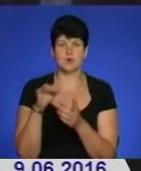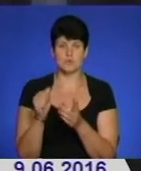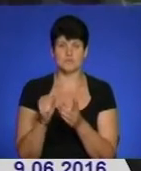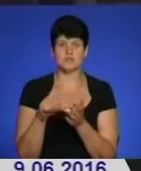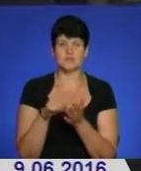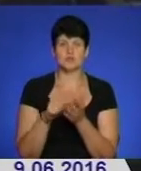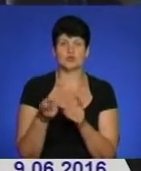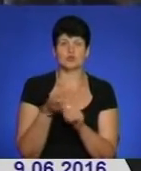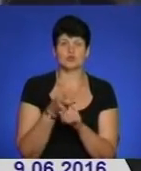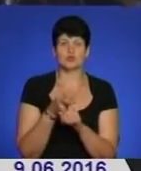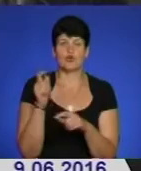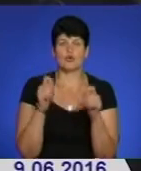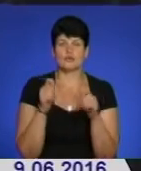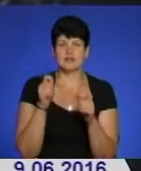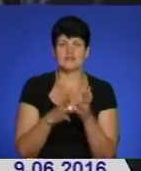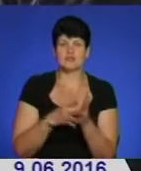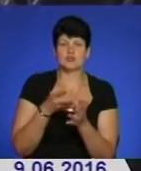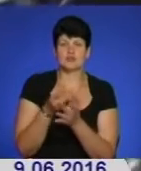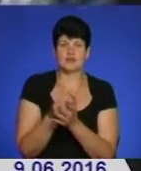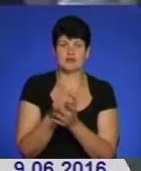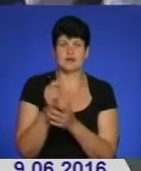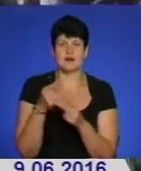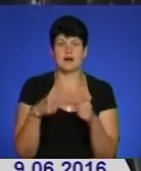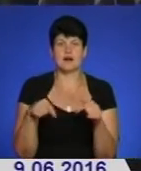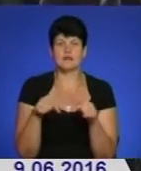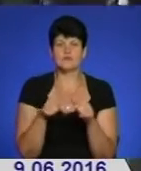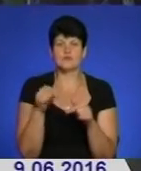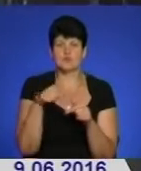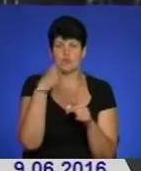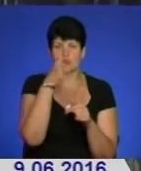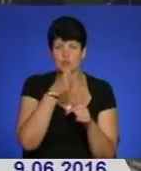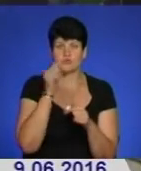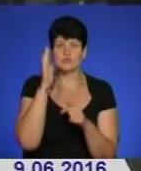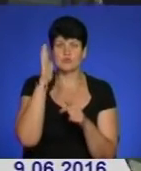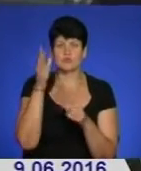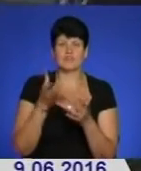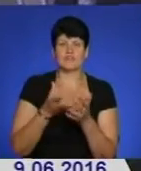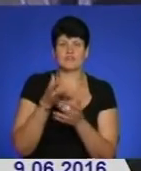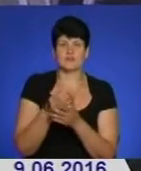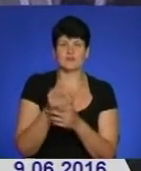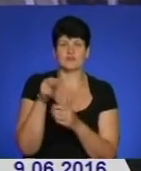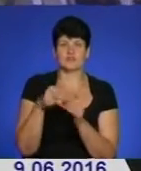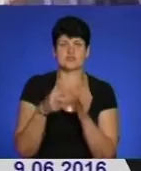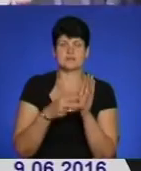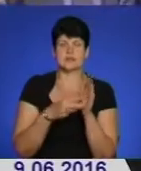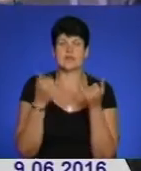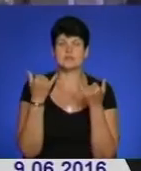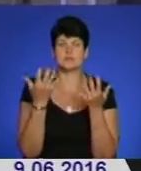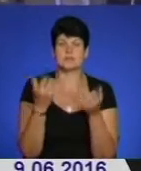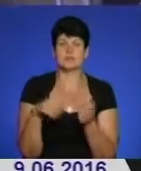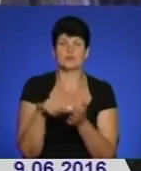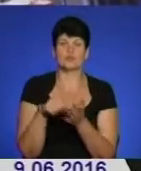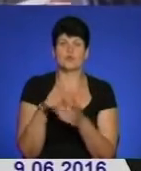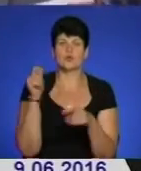долучилися до конференції щодо фінансування аграрної галузі цього року і прогнозів фінансування у 2017-му. А сьогодні беруть участь у